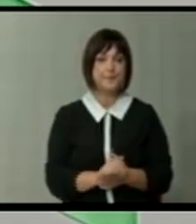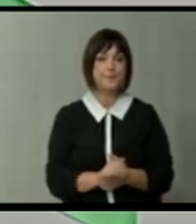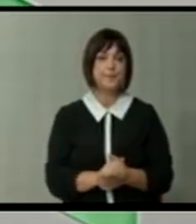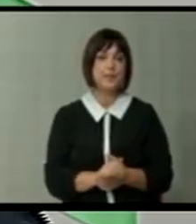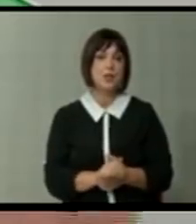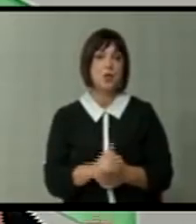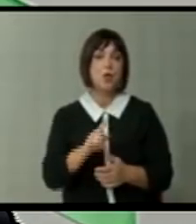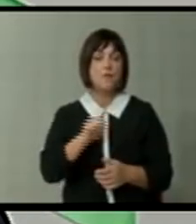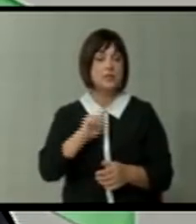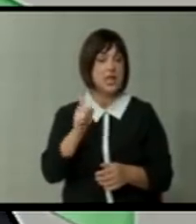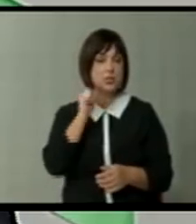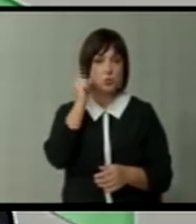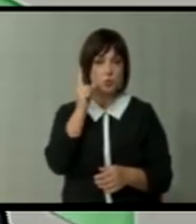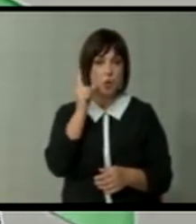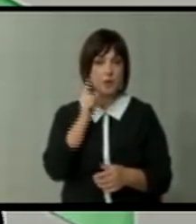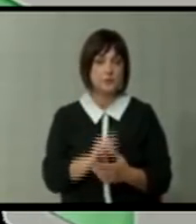Тоа не е случайно.